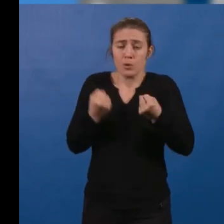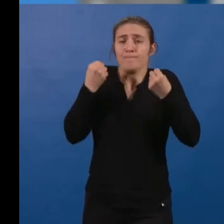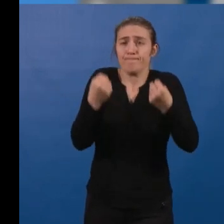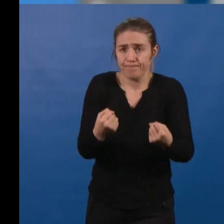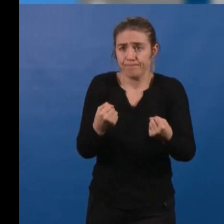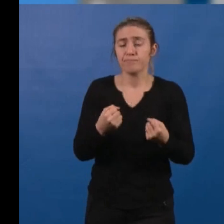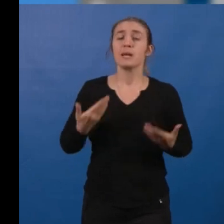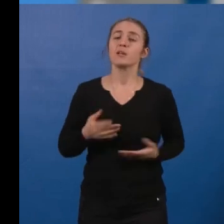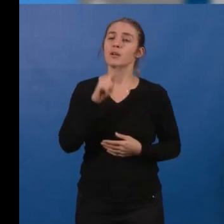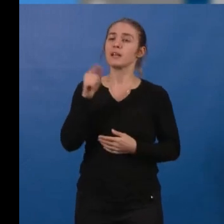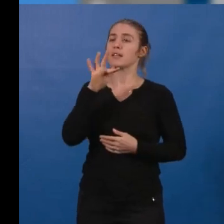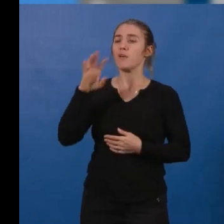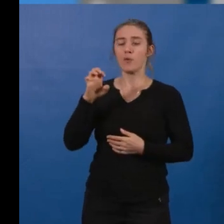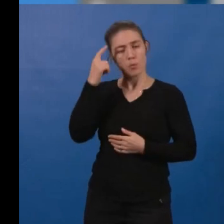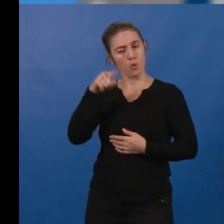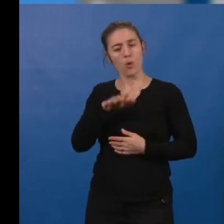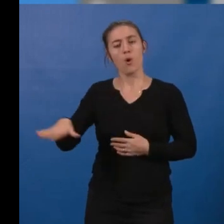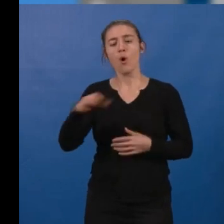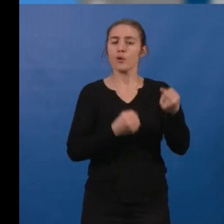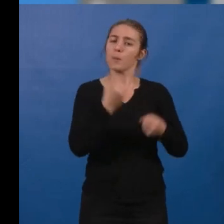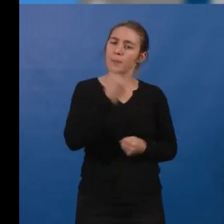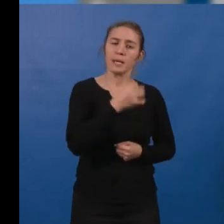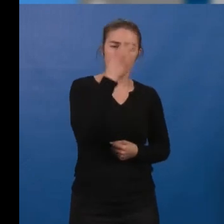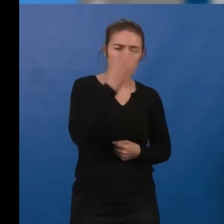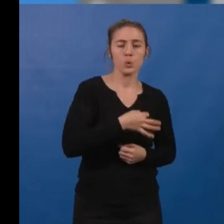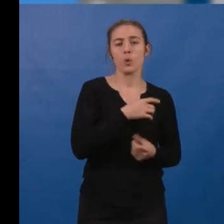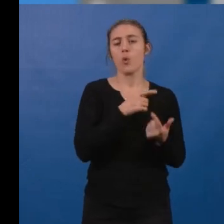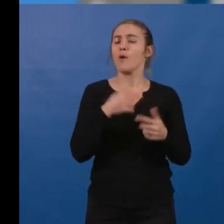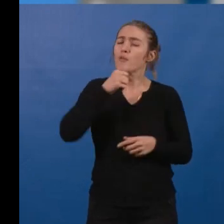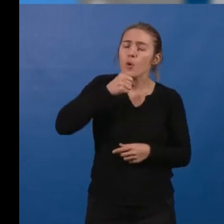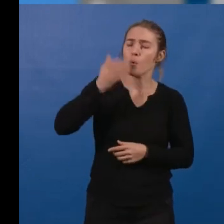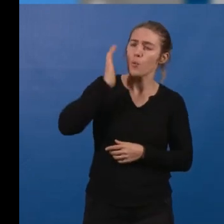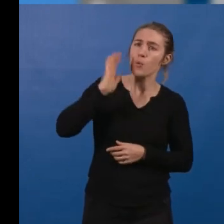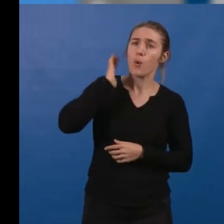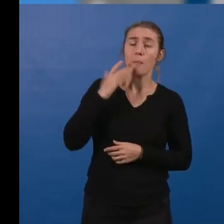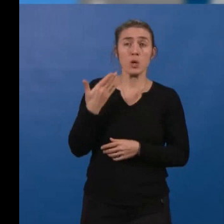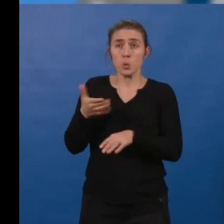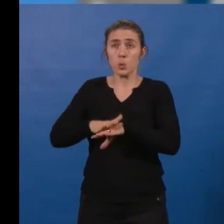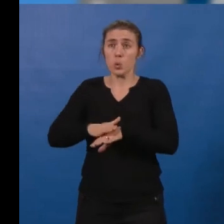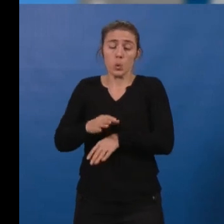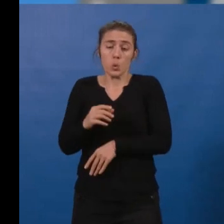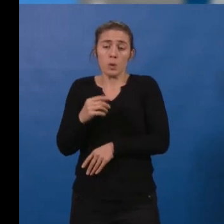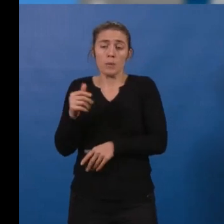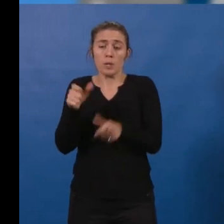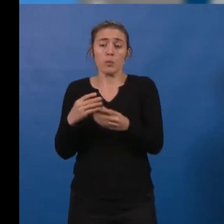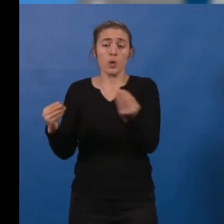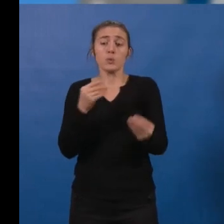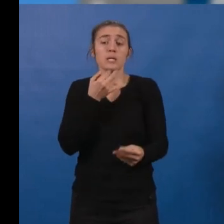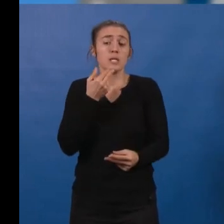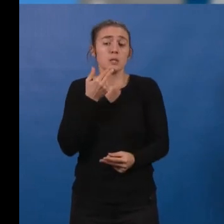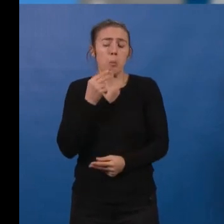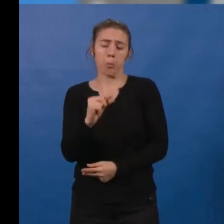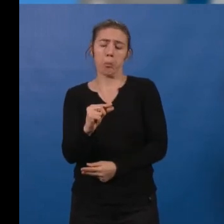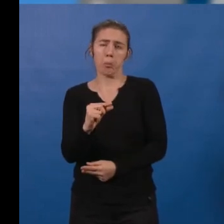notre ZNFE s'appliquera aux véhicules très polluants, anciens et qui concernent une infime partie des usagers. Si l